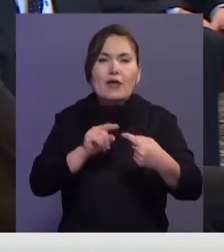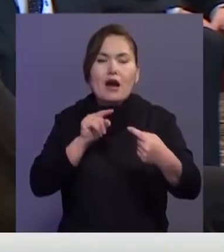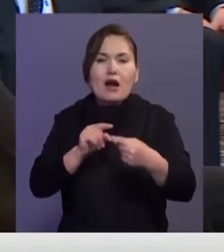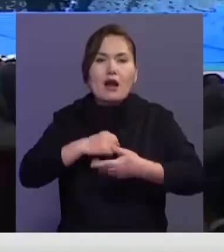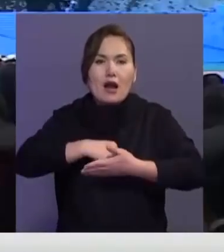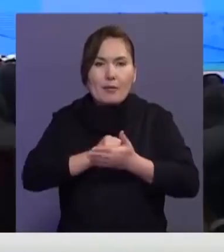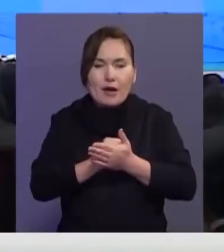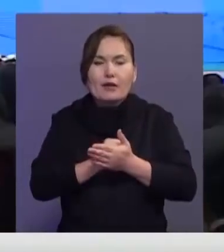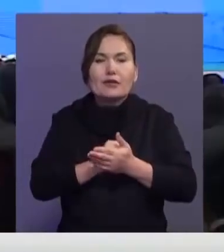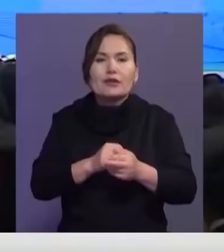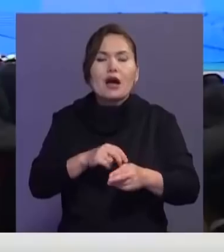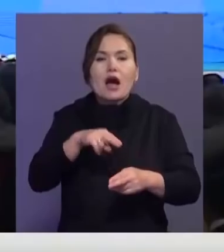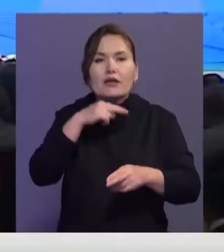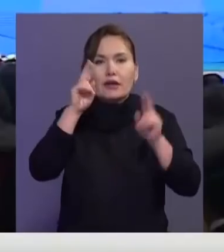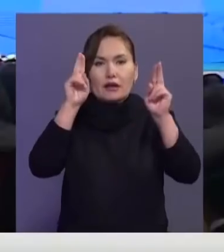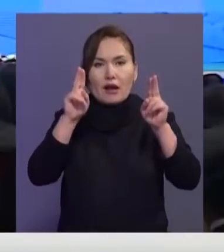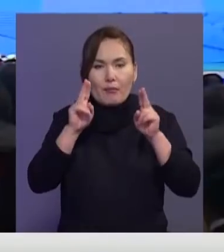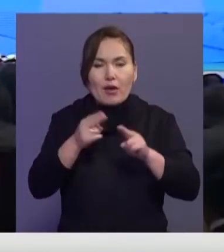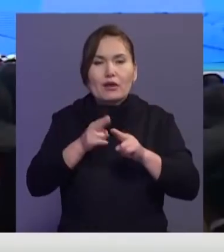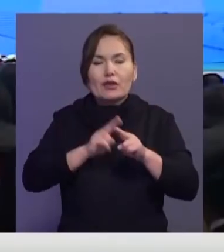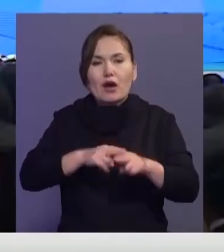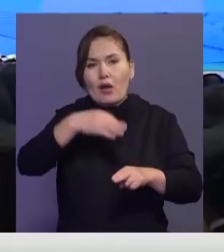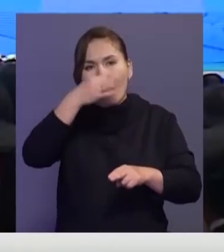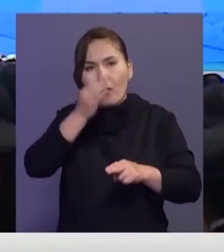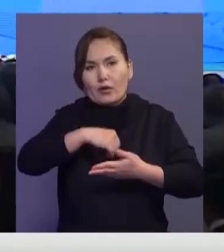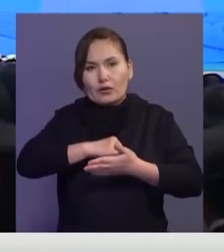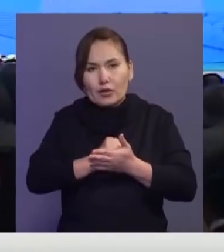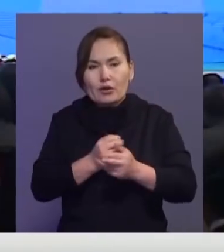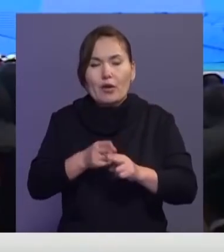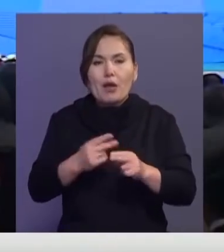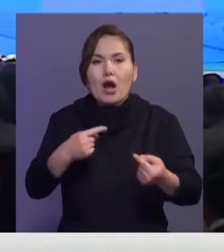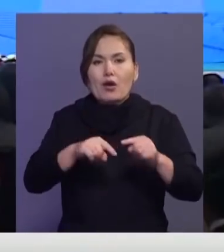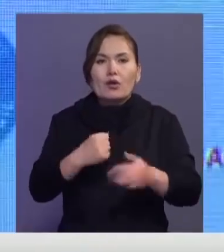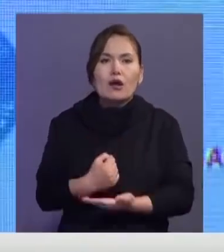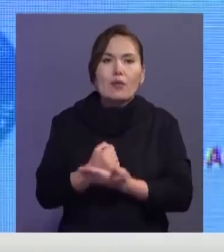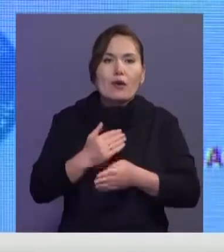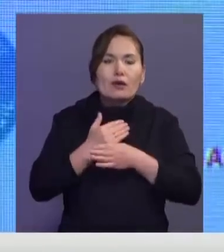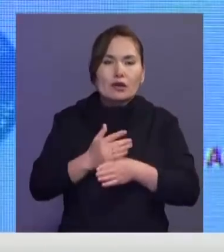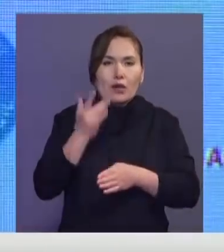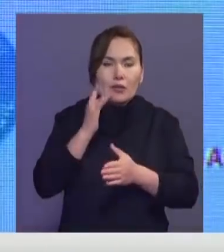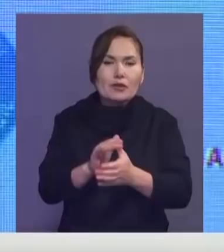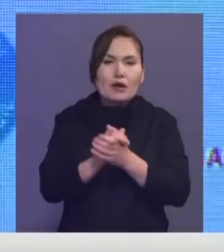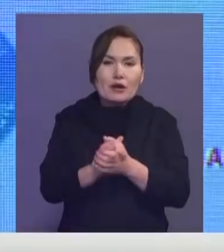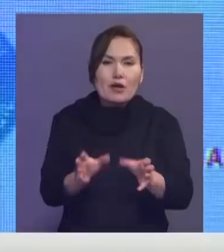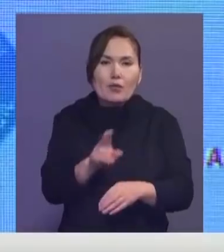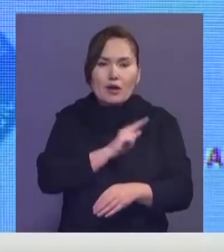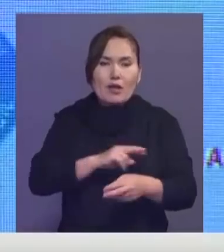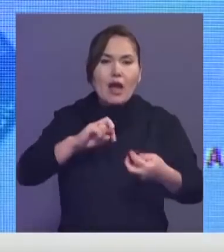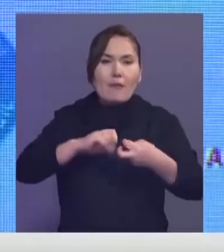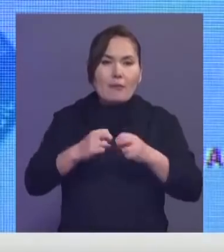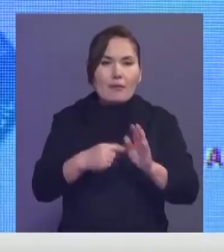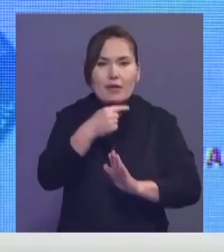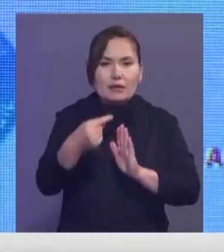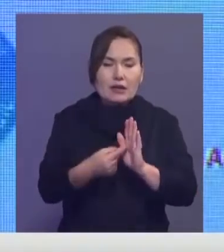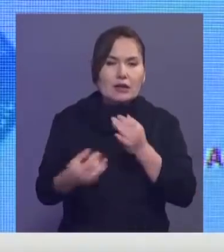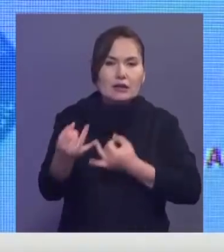қабылданған сақтық ережелер өнші тәрсіріп алмасу, өз әрі қолдау көрсету және төтінші жағдайларда ұнтымақтастықты ұнығайтыу мәселелері